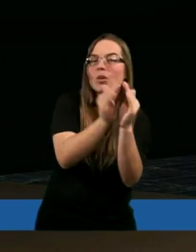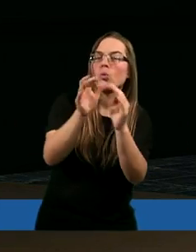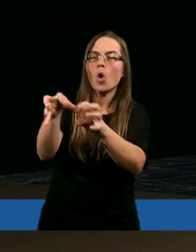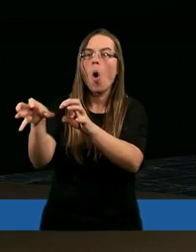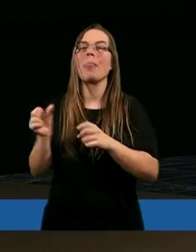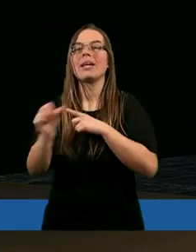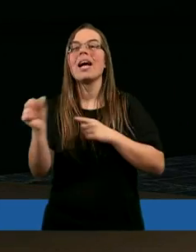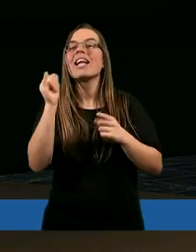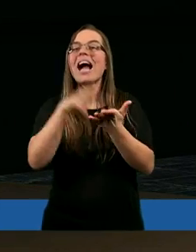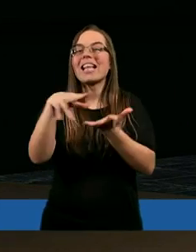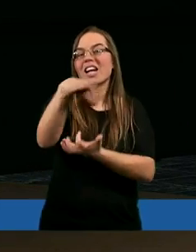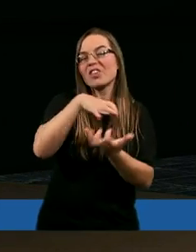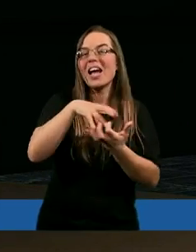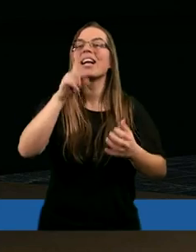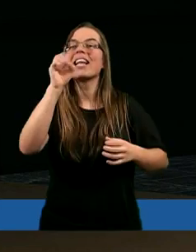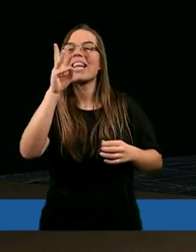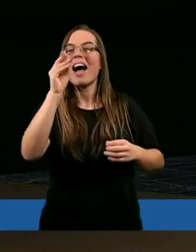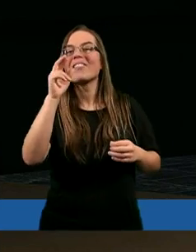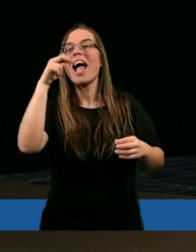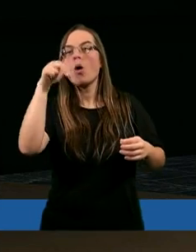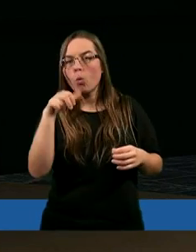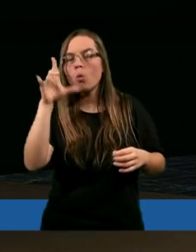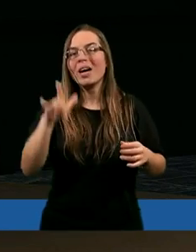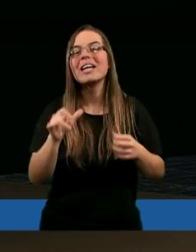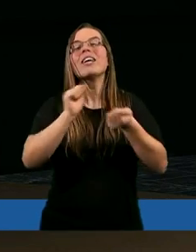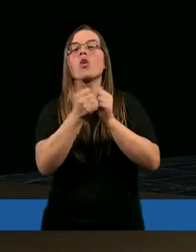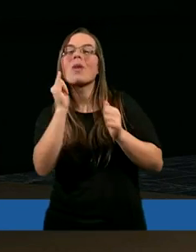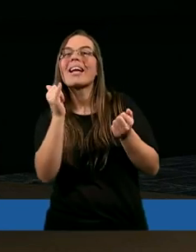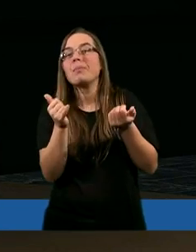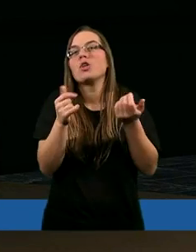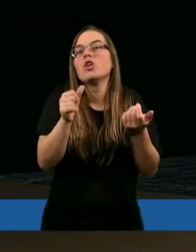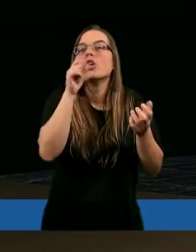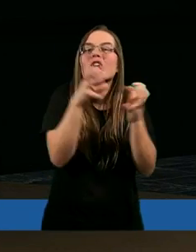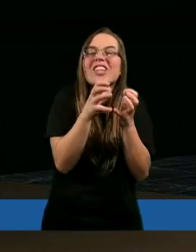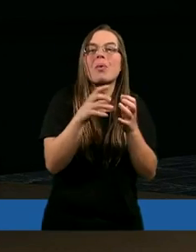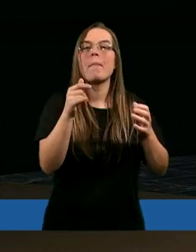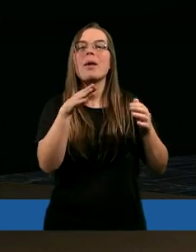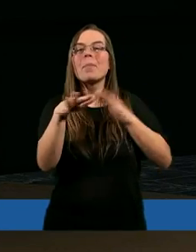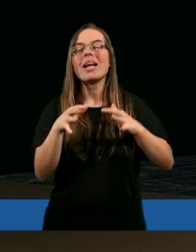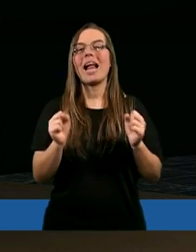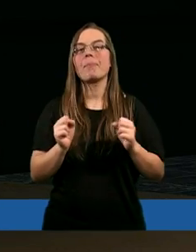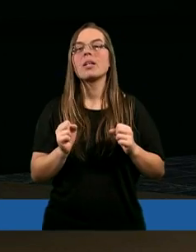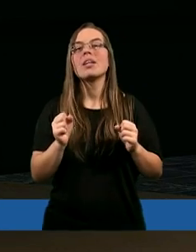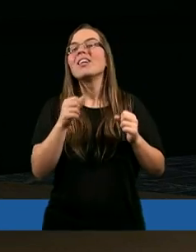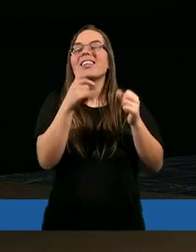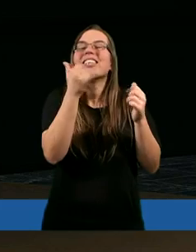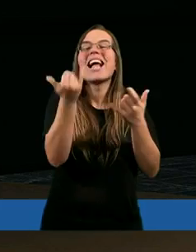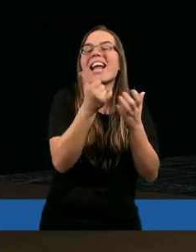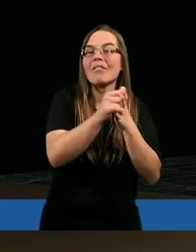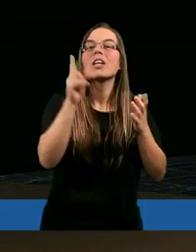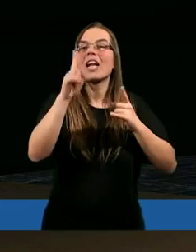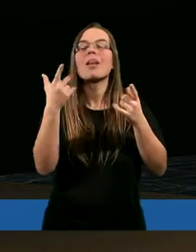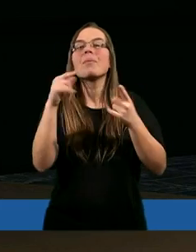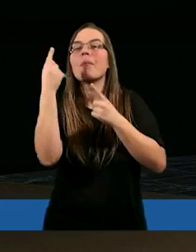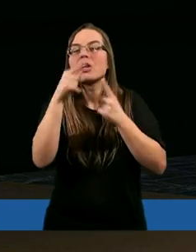jest na świecie, zawieruchy są jakimiś chwilowymi i na pewno nieprzyjemnymi stanami.